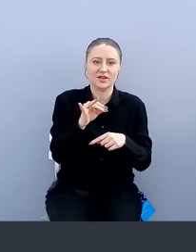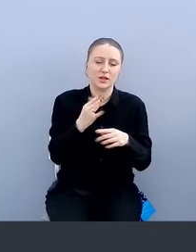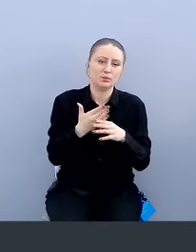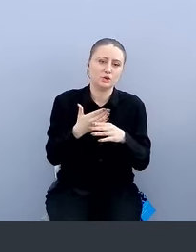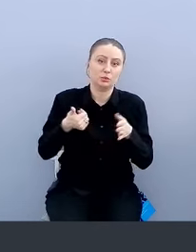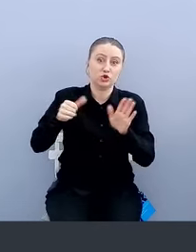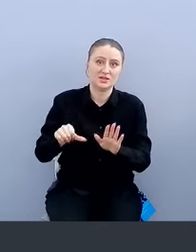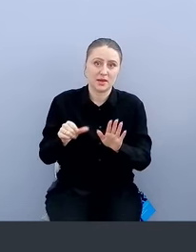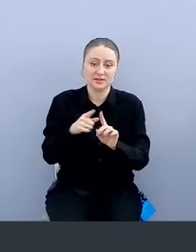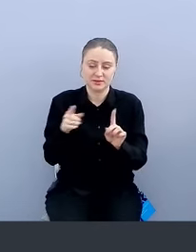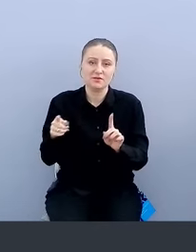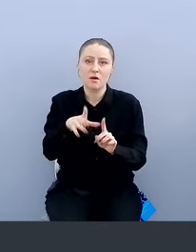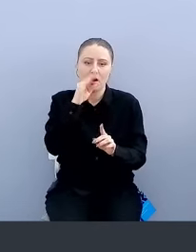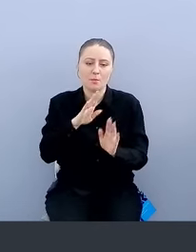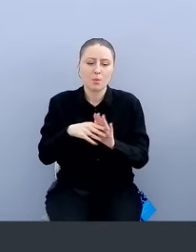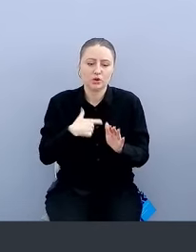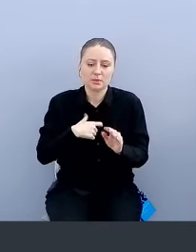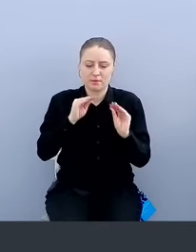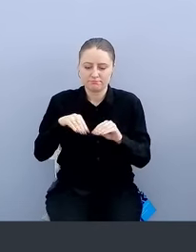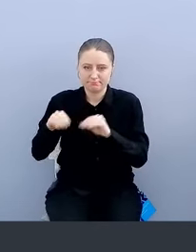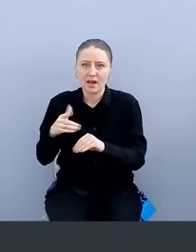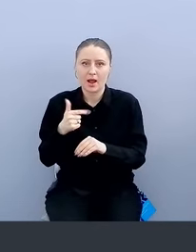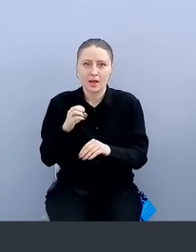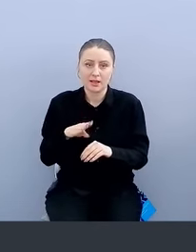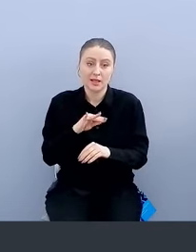написать сервер-агент и попытаться сделать, чтобы все заработало.